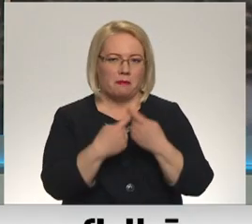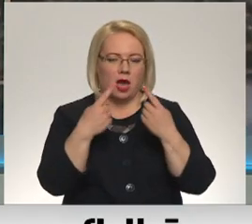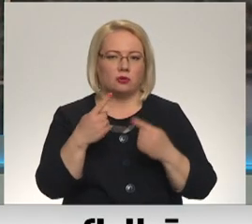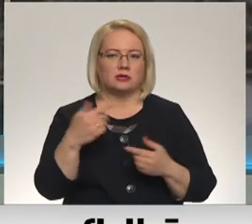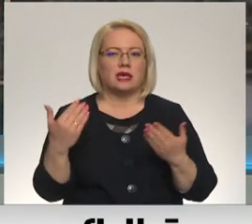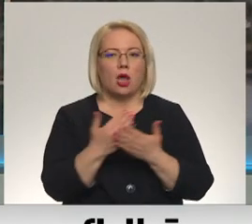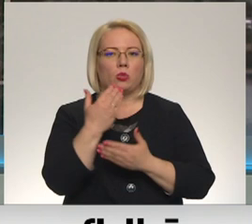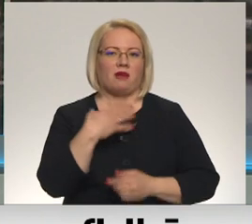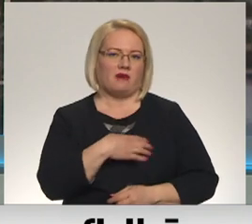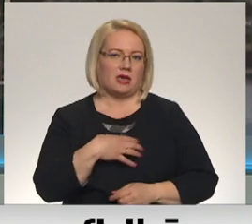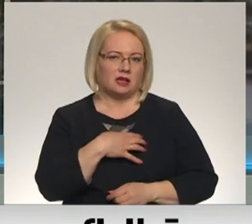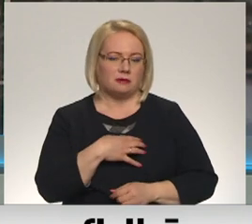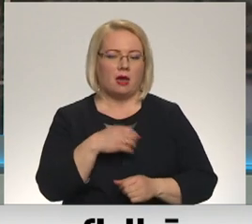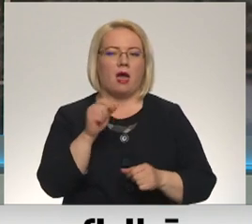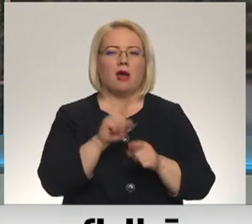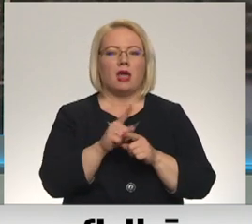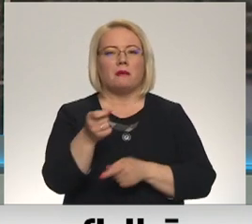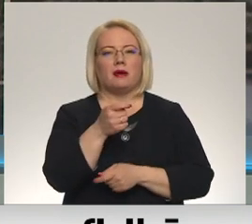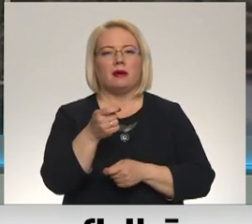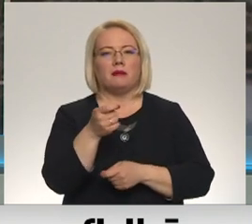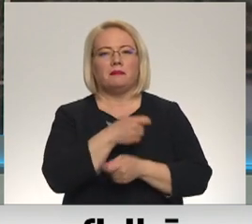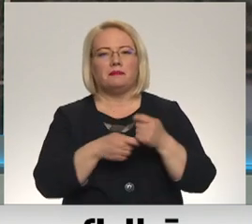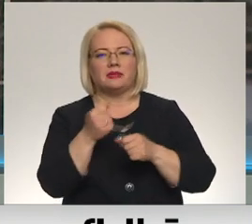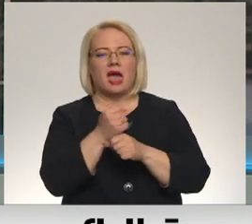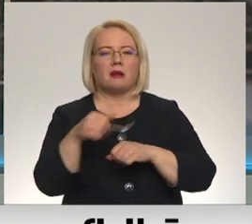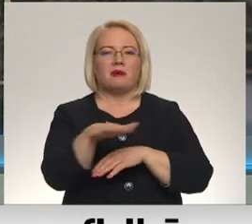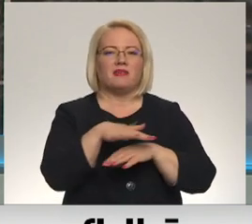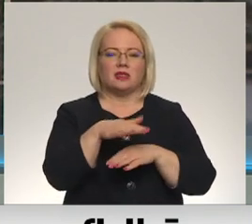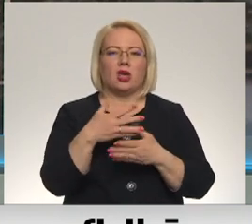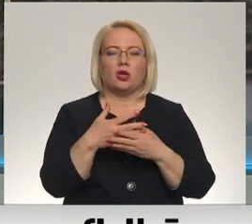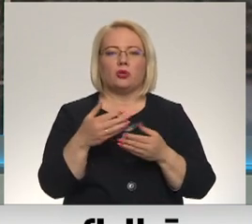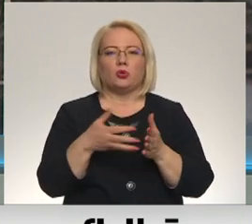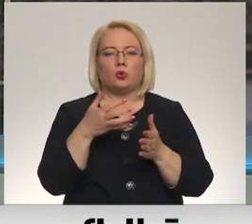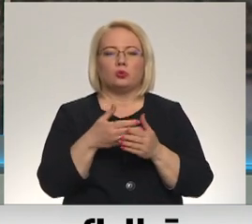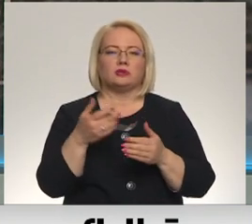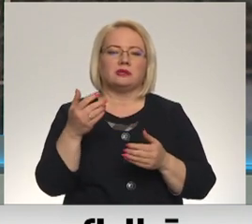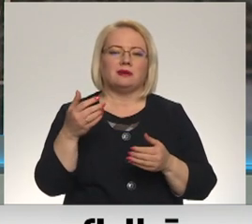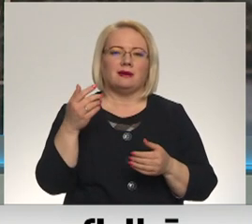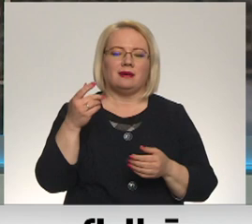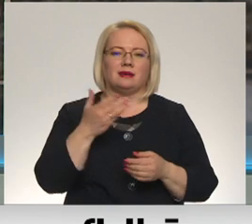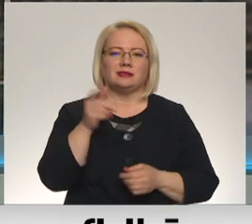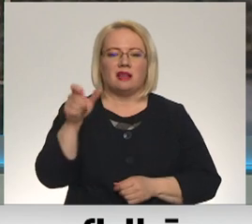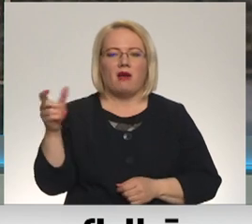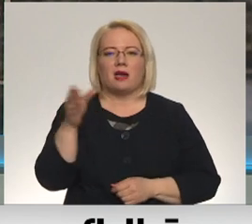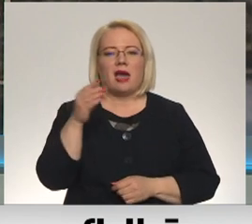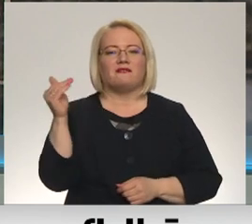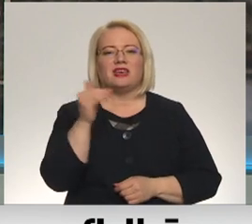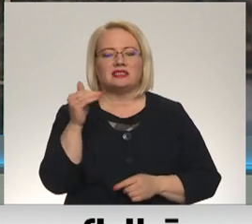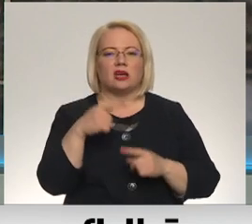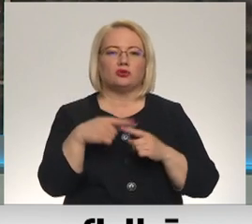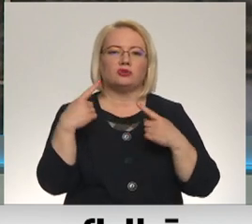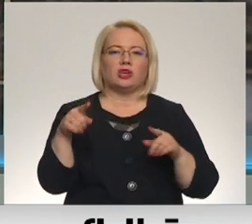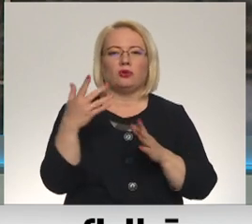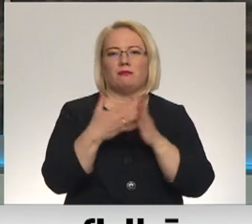jaunajām vajadzībām. Darba tirgū trūks cilvēku ar fizikas un citu eksakto zinību priešmetu zināšanā. Tādēļ